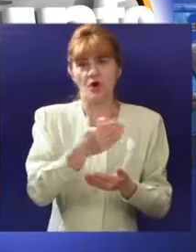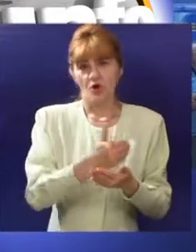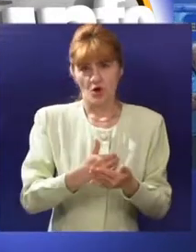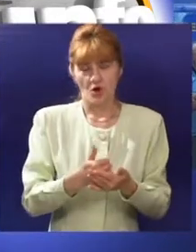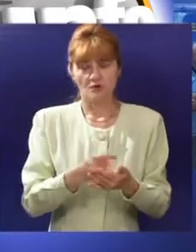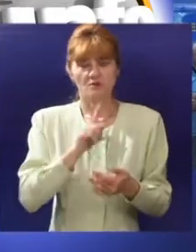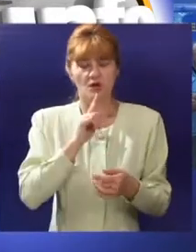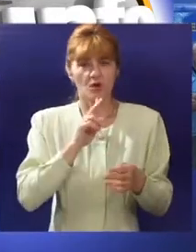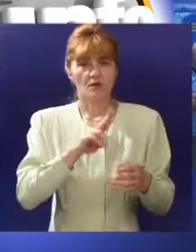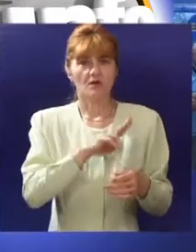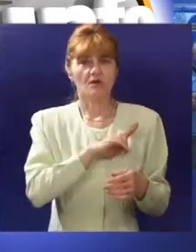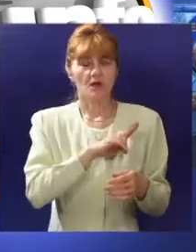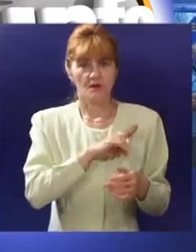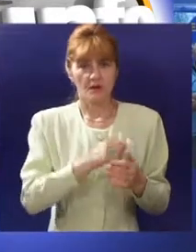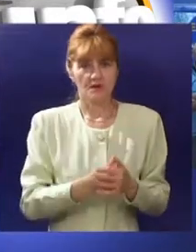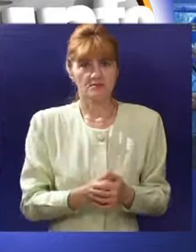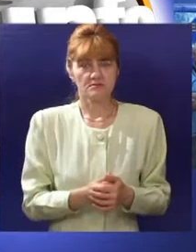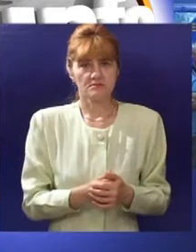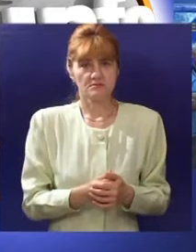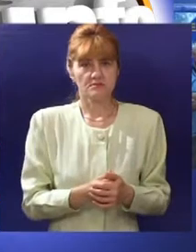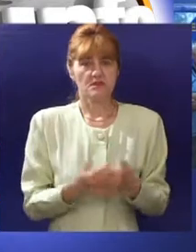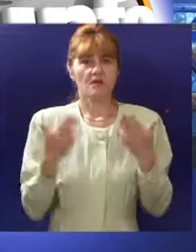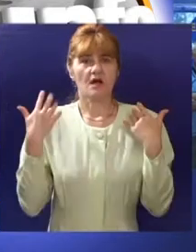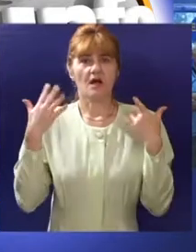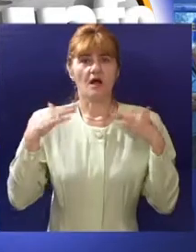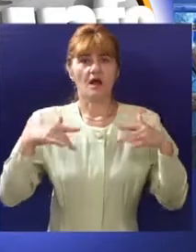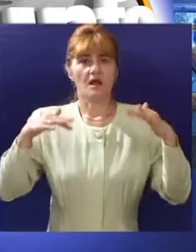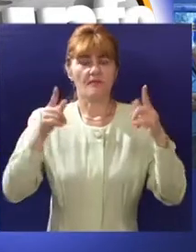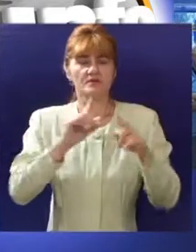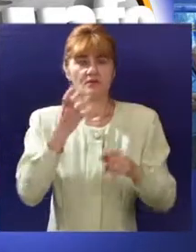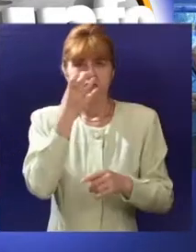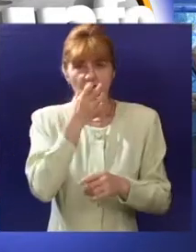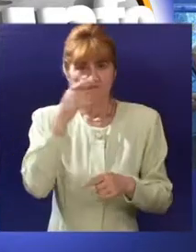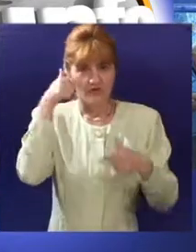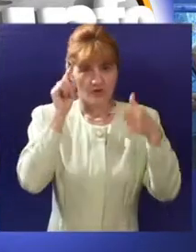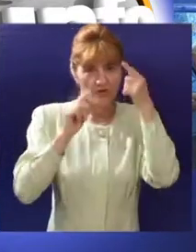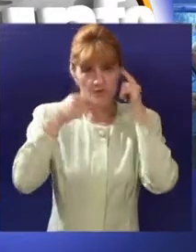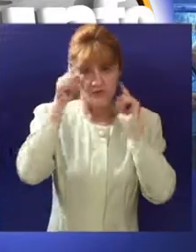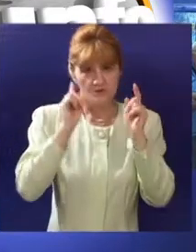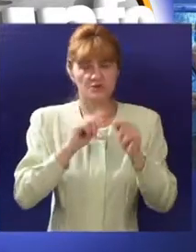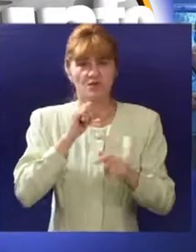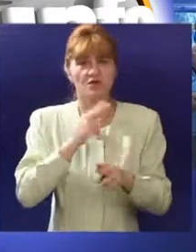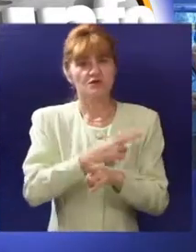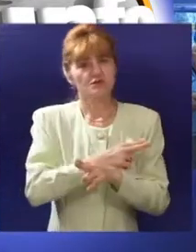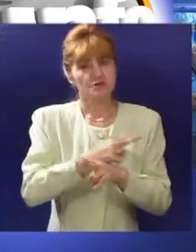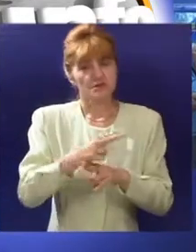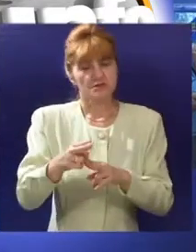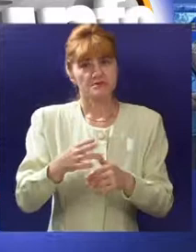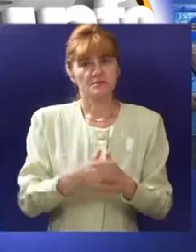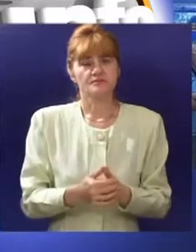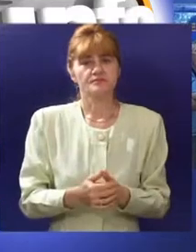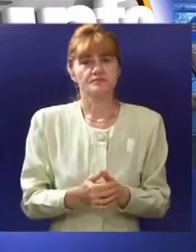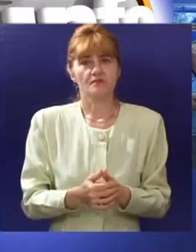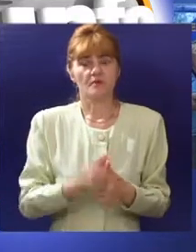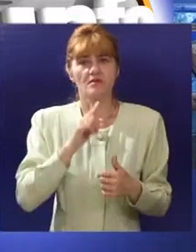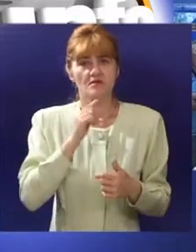korisnicima koji će imati i klimatizovane prostorije i čiste i nadam se